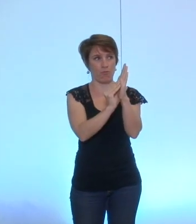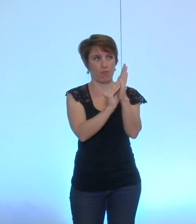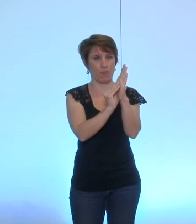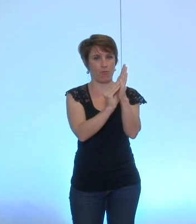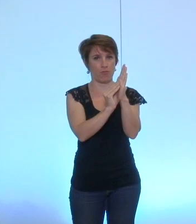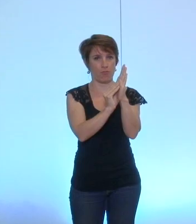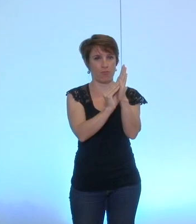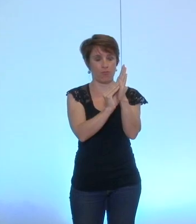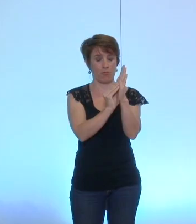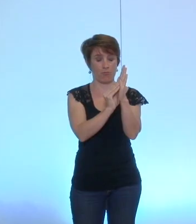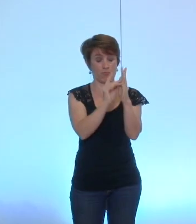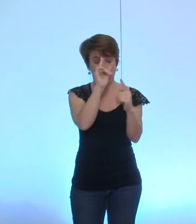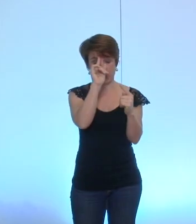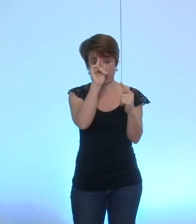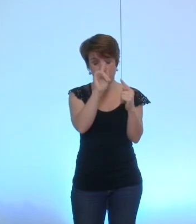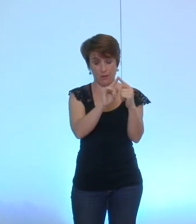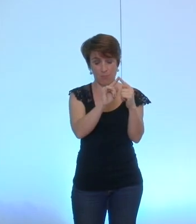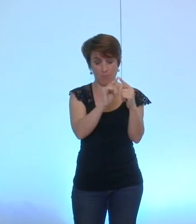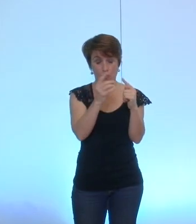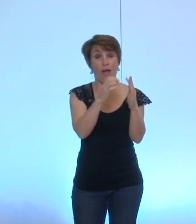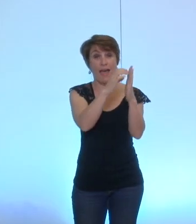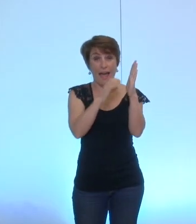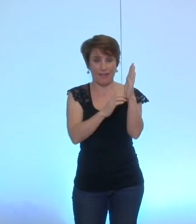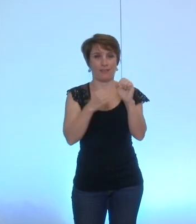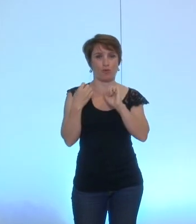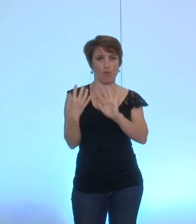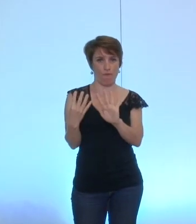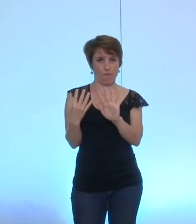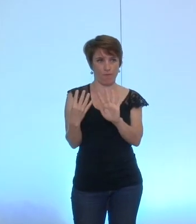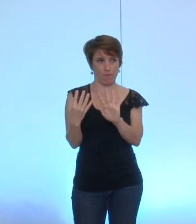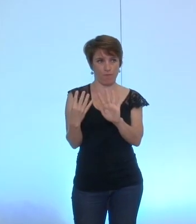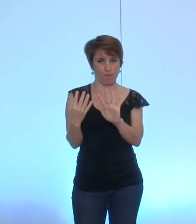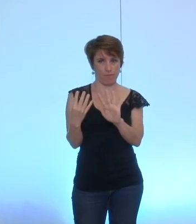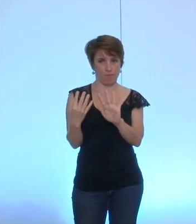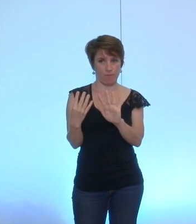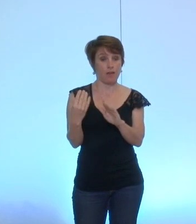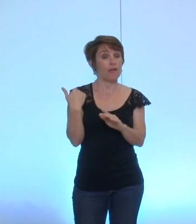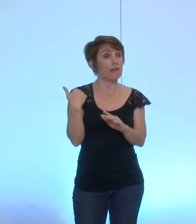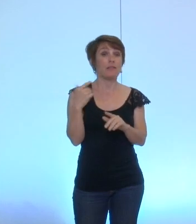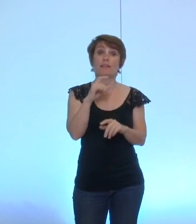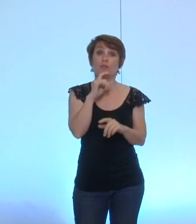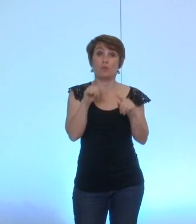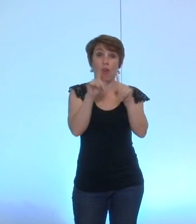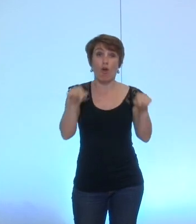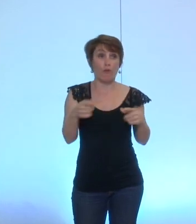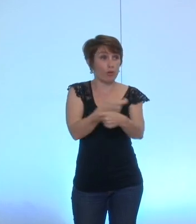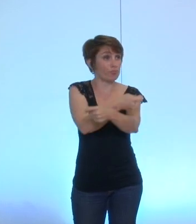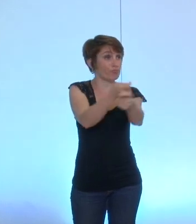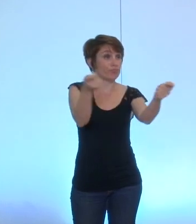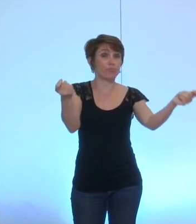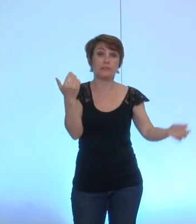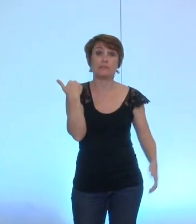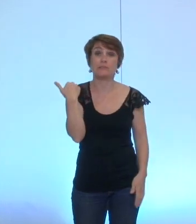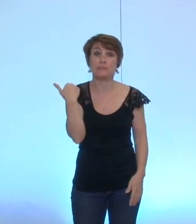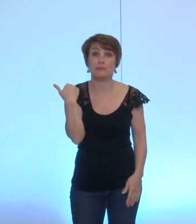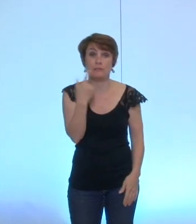alors concernant l'article 9 donc ça c'est un amendement qui vous a été distribué sur table madame